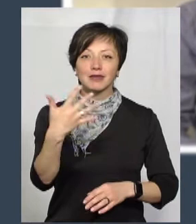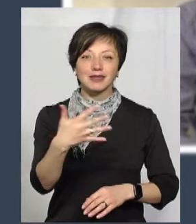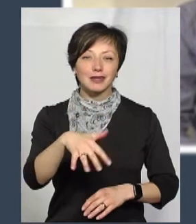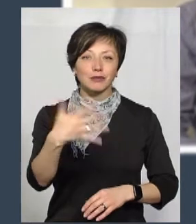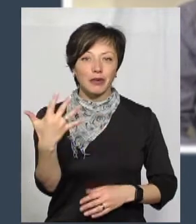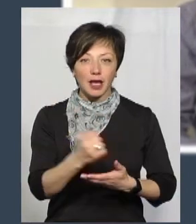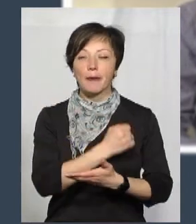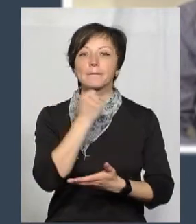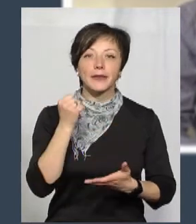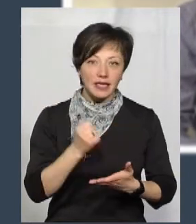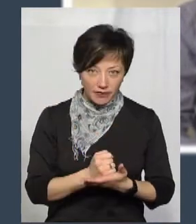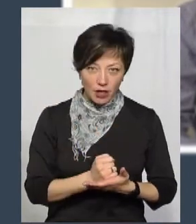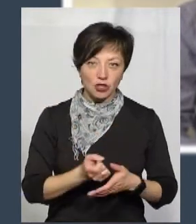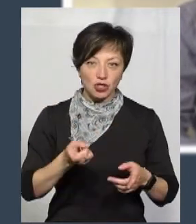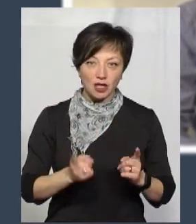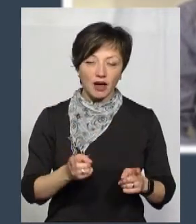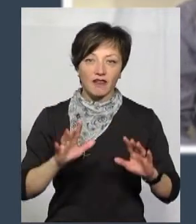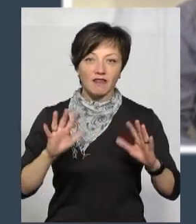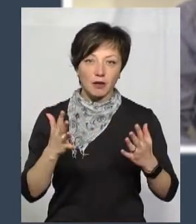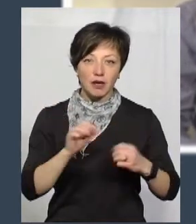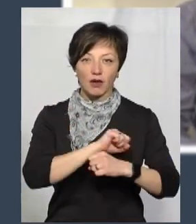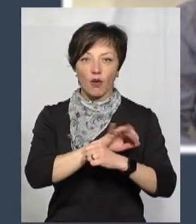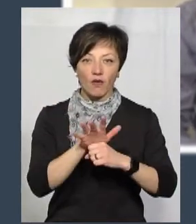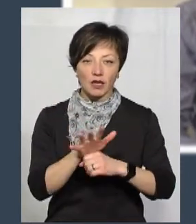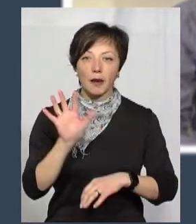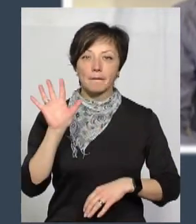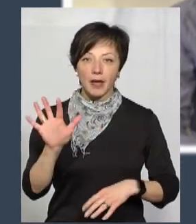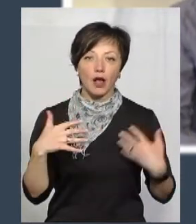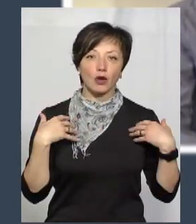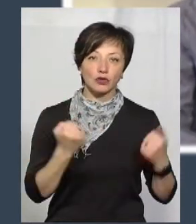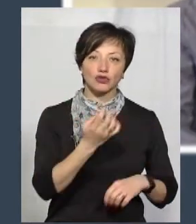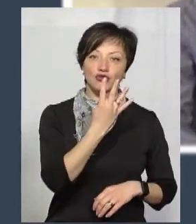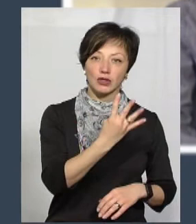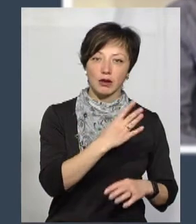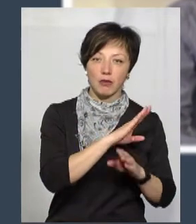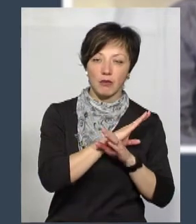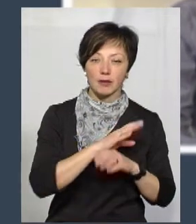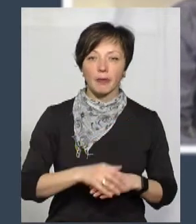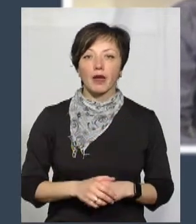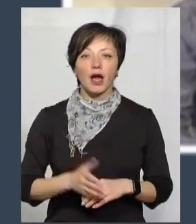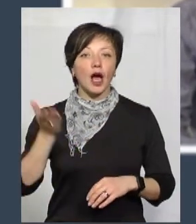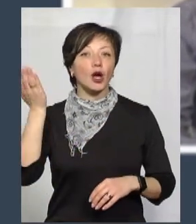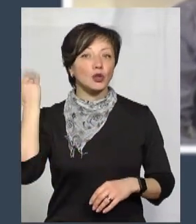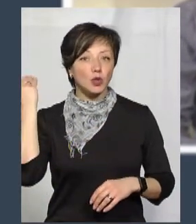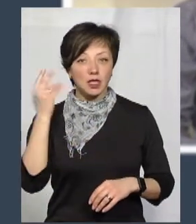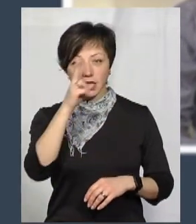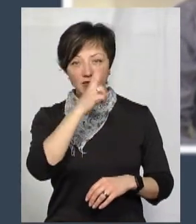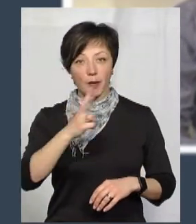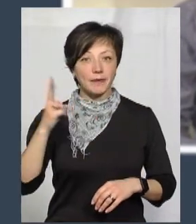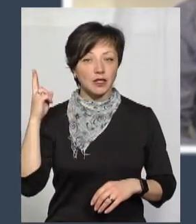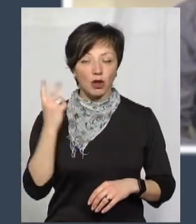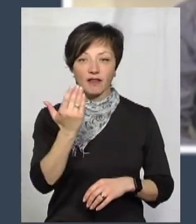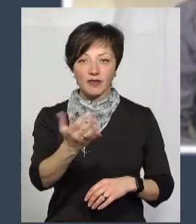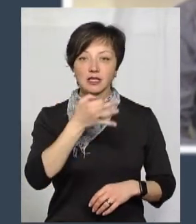55 підтверджених випадків ковід, 5 одужали, 4 померли. Тоді, два місяці